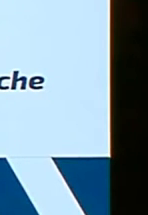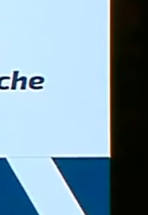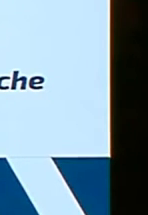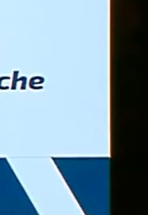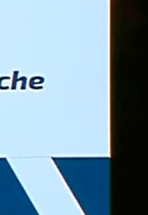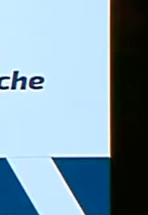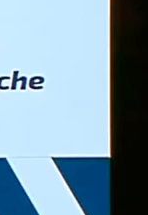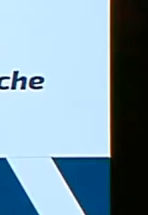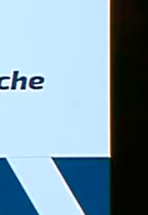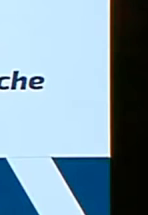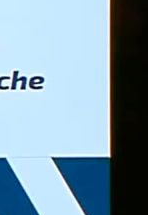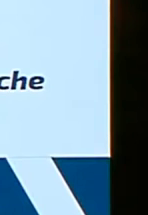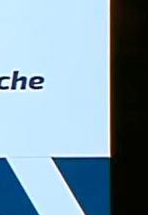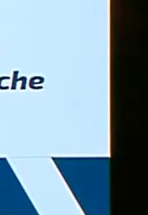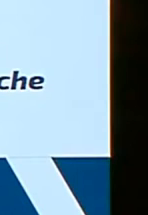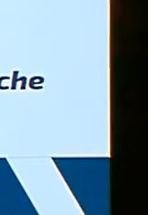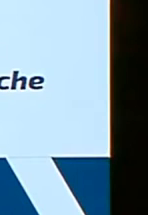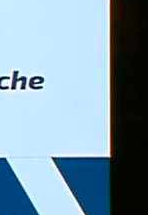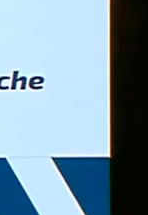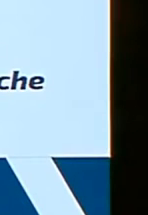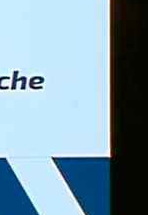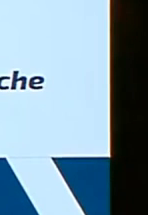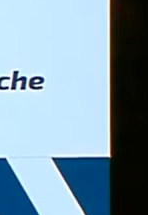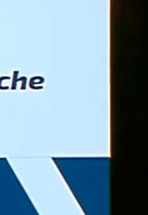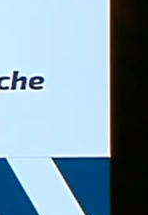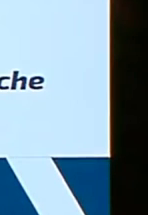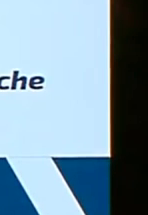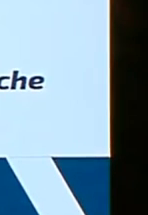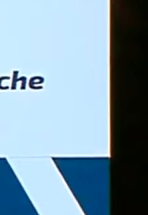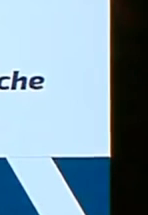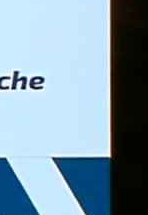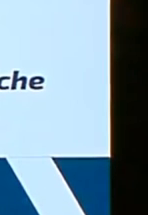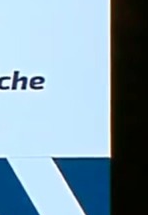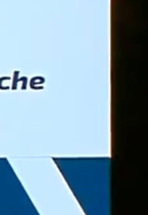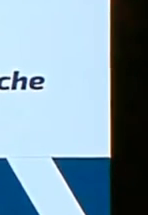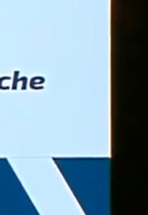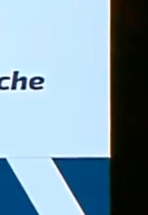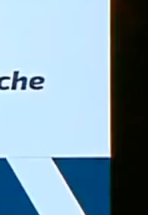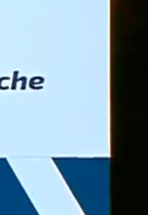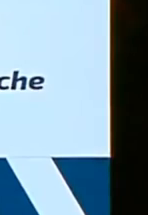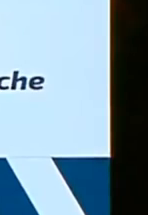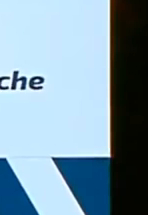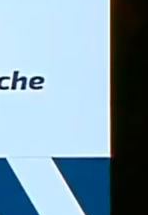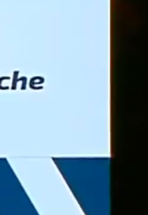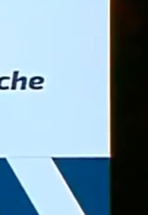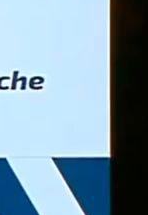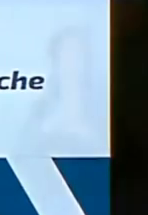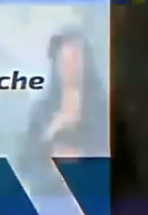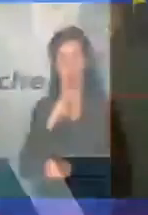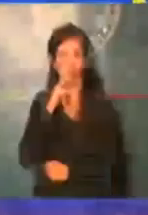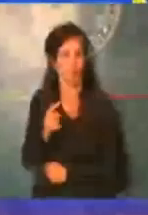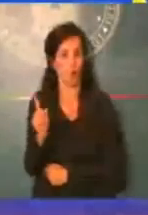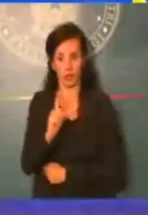manifestazioni o per gradi. Le pubbliche amministrazioni che non rispondono in tempo non potranno più